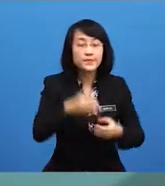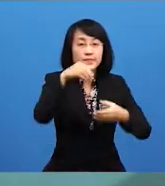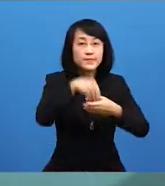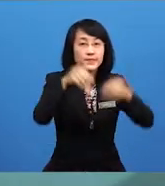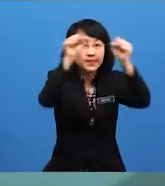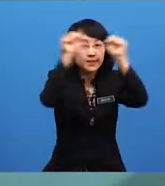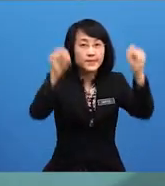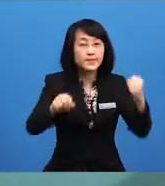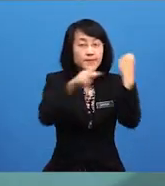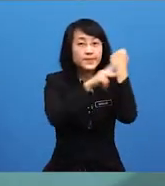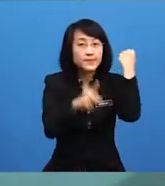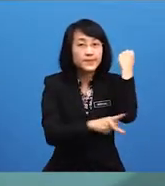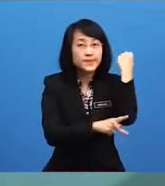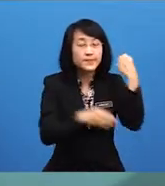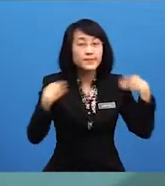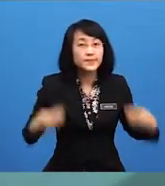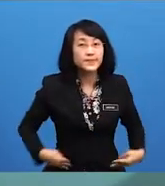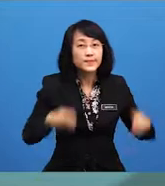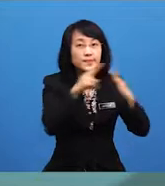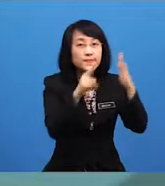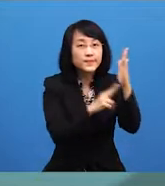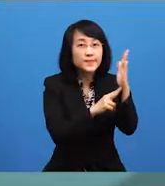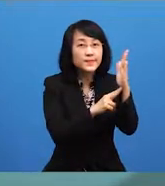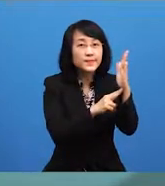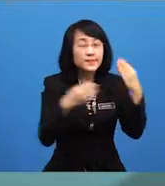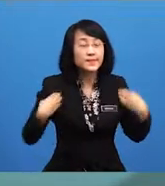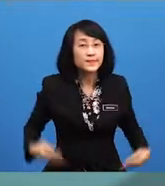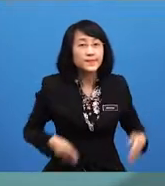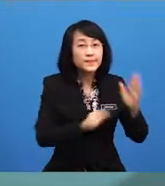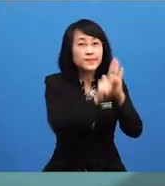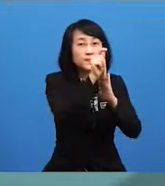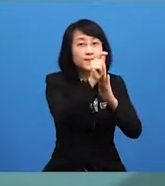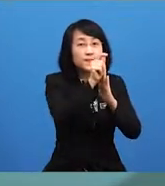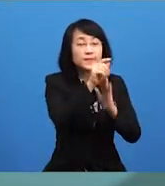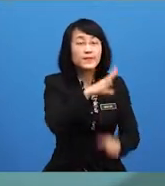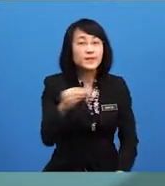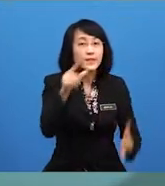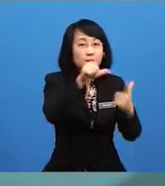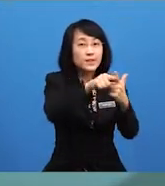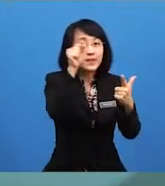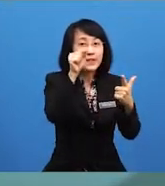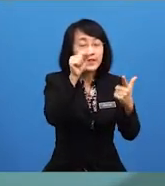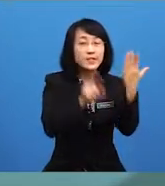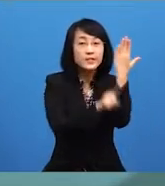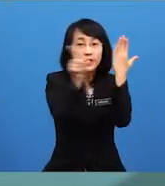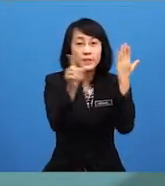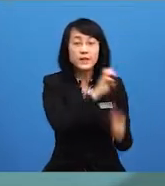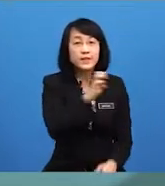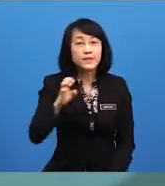berparlimen, badan perundangan ialah badan yang tertinggi dan yang melantik cabang eksekutif.